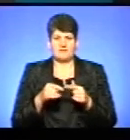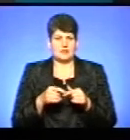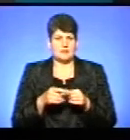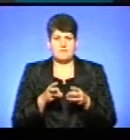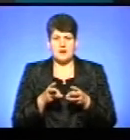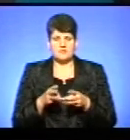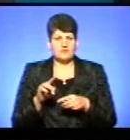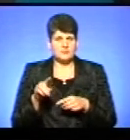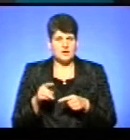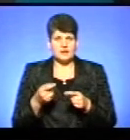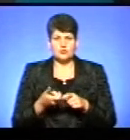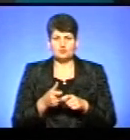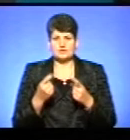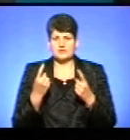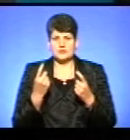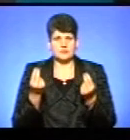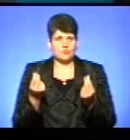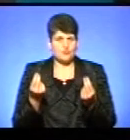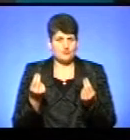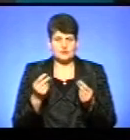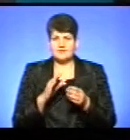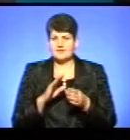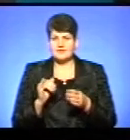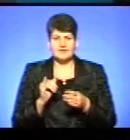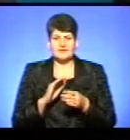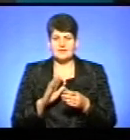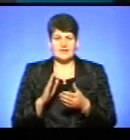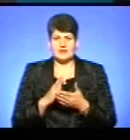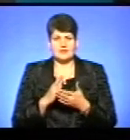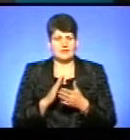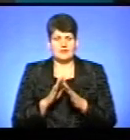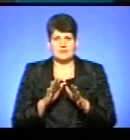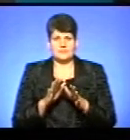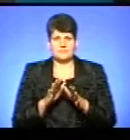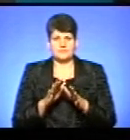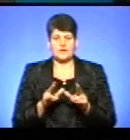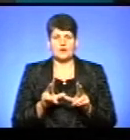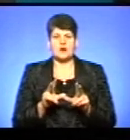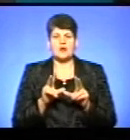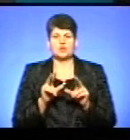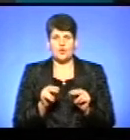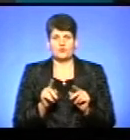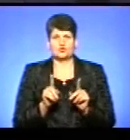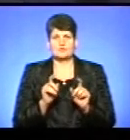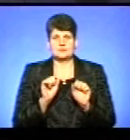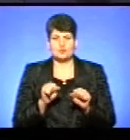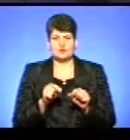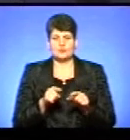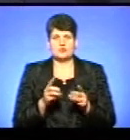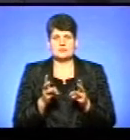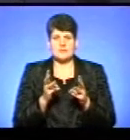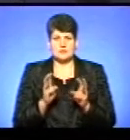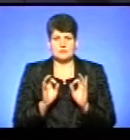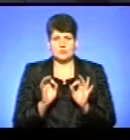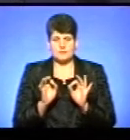вимагає дуже високих коштів. І не є абсолютно гарантовано, що ми зможемо його спалювати в безпечний